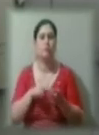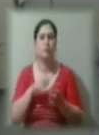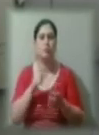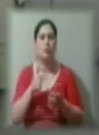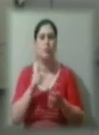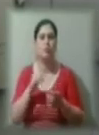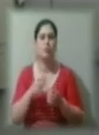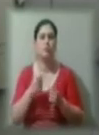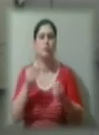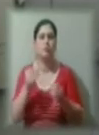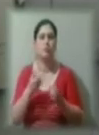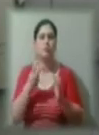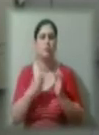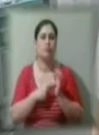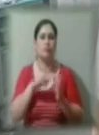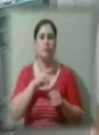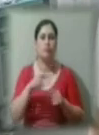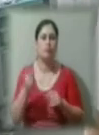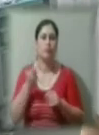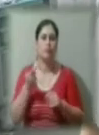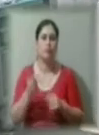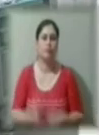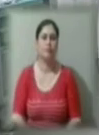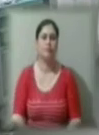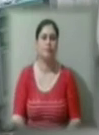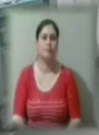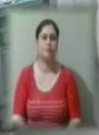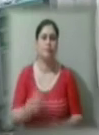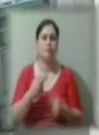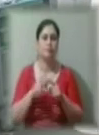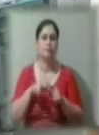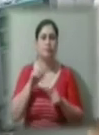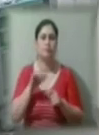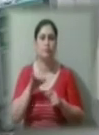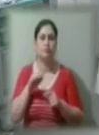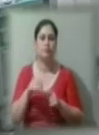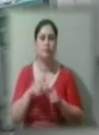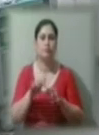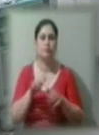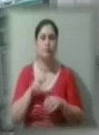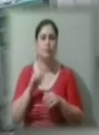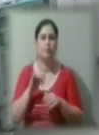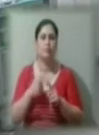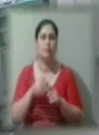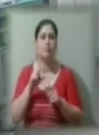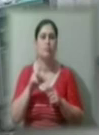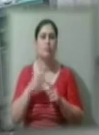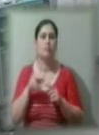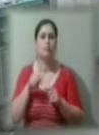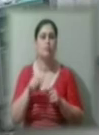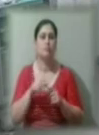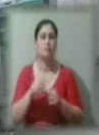26 мільйонів гривень. Цей апарат, комп'ютерний томограф, призначений для того, щоб підготувати